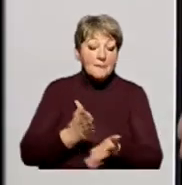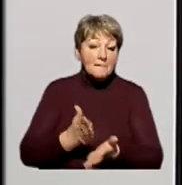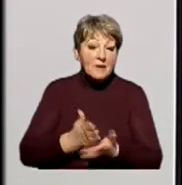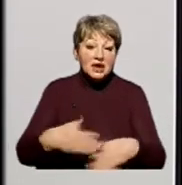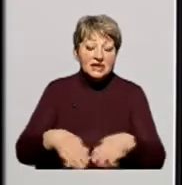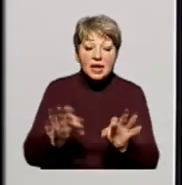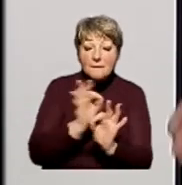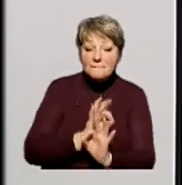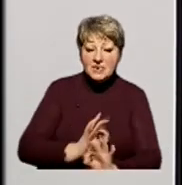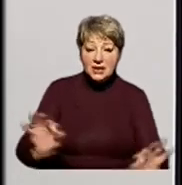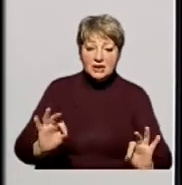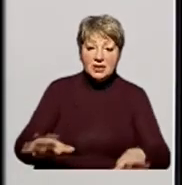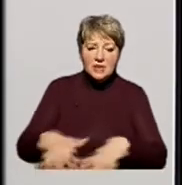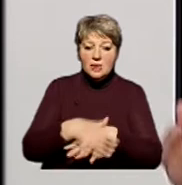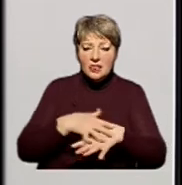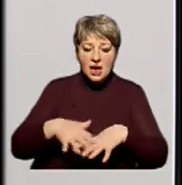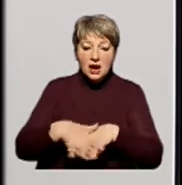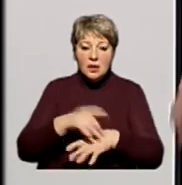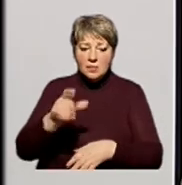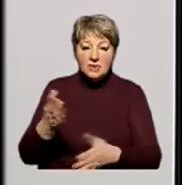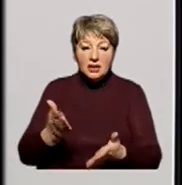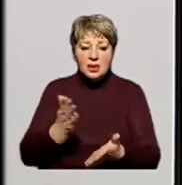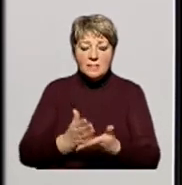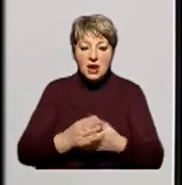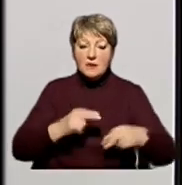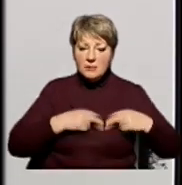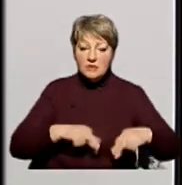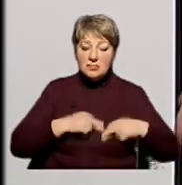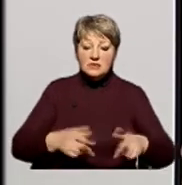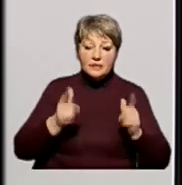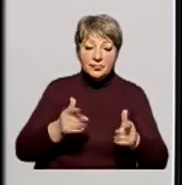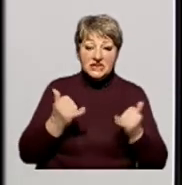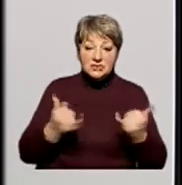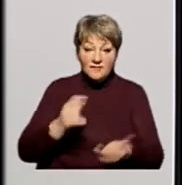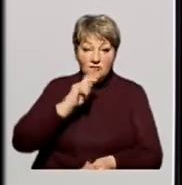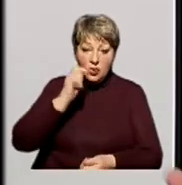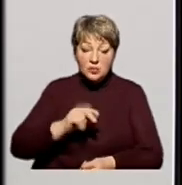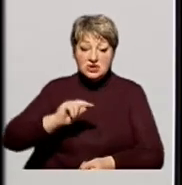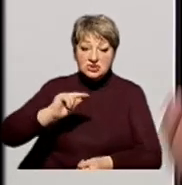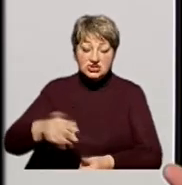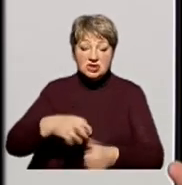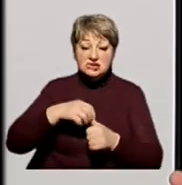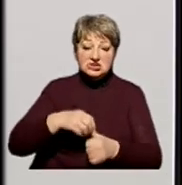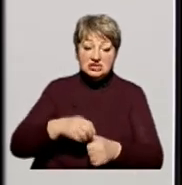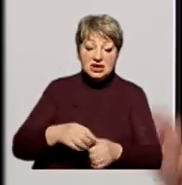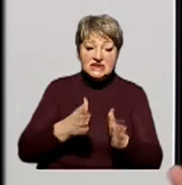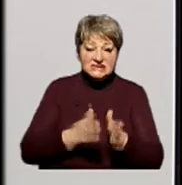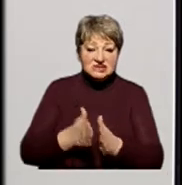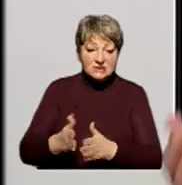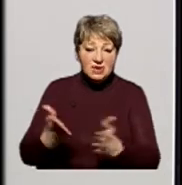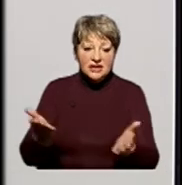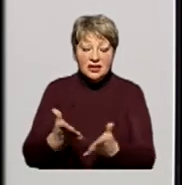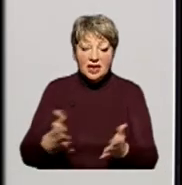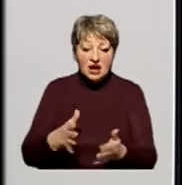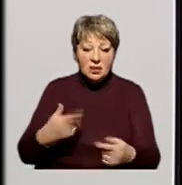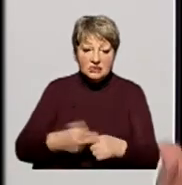прекрасний народ, який має освіту, який має працездатність, сьогодні в Україні через олігархічну систему, яка просякнула